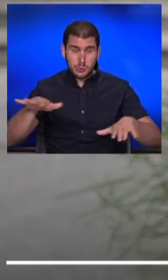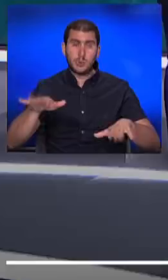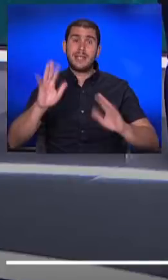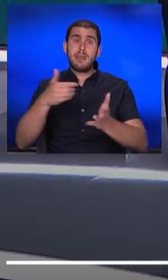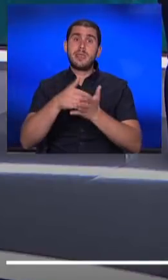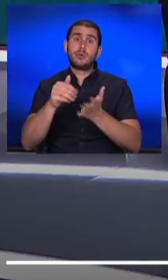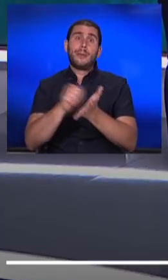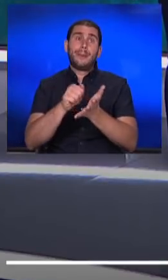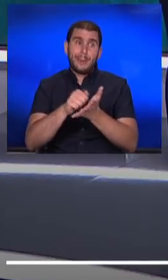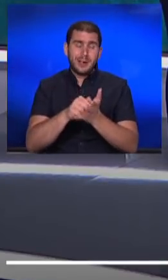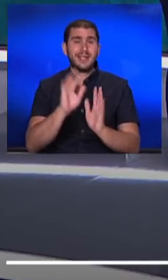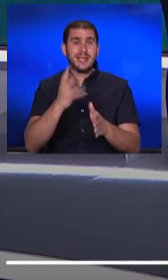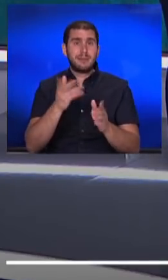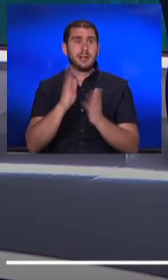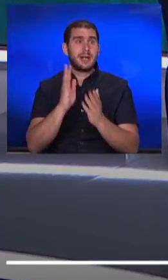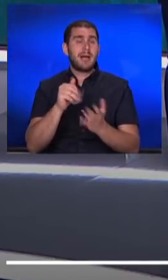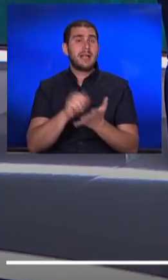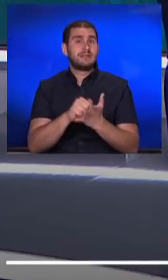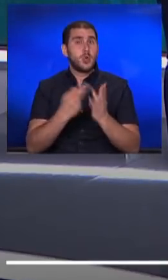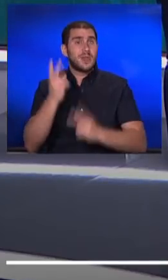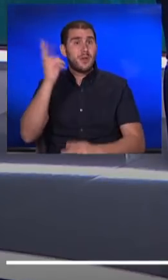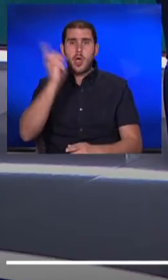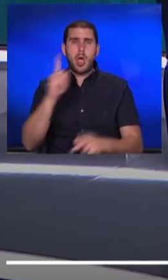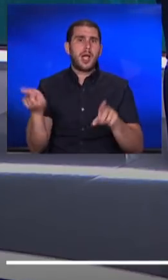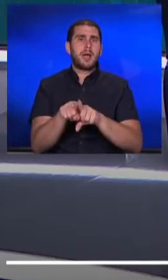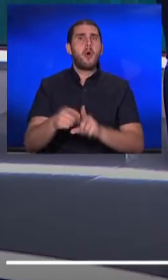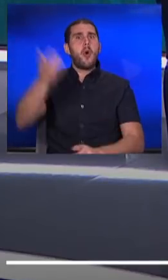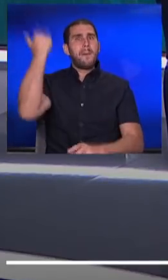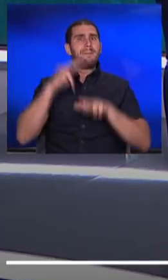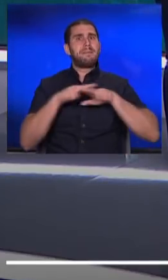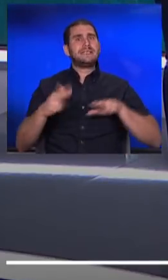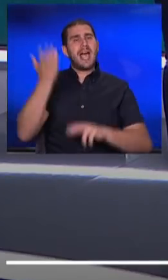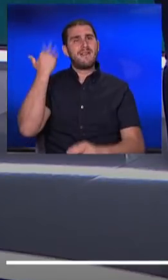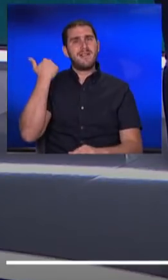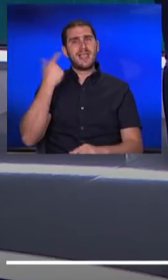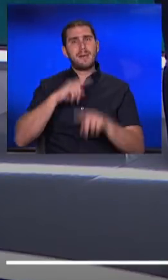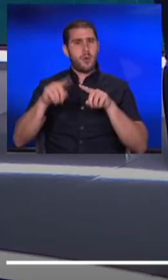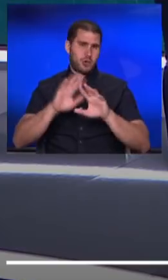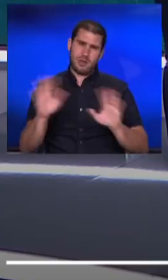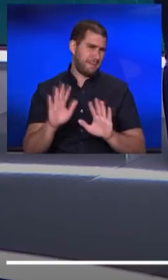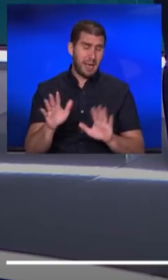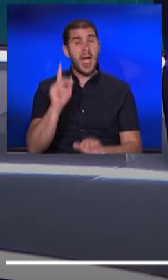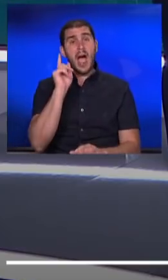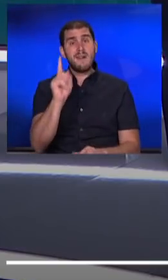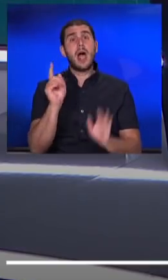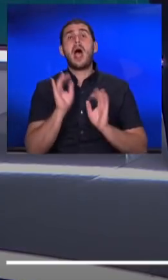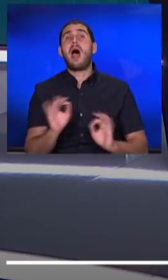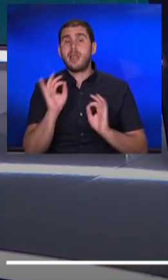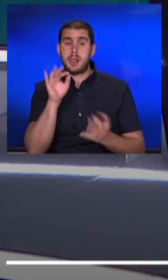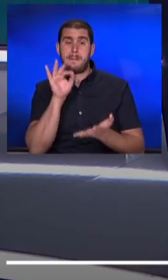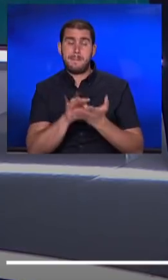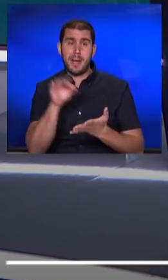חלילה, ואם היא תגבר חלילה, אנחנו לא נהיה באותה תמונה שבה אנחנו היינו לפני מספר חודשים. אבל עדיין, ברגע